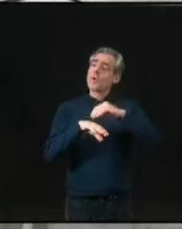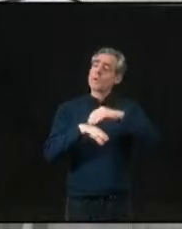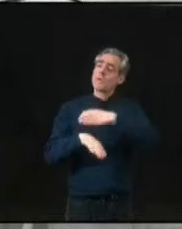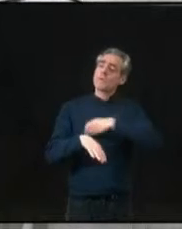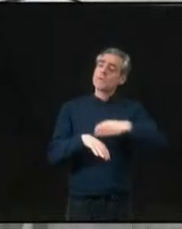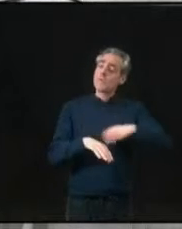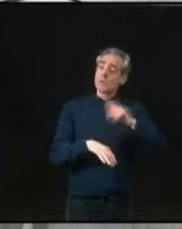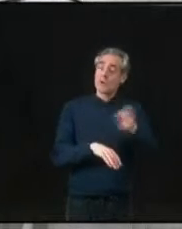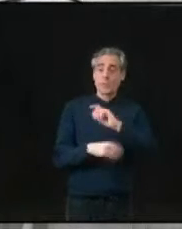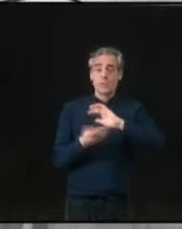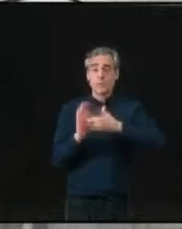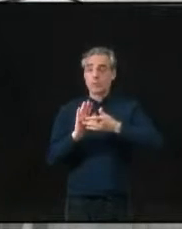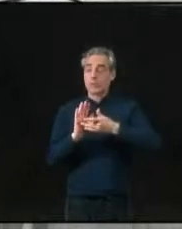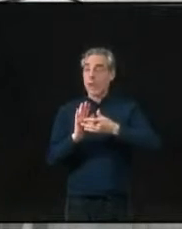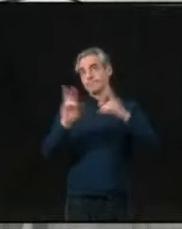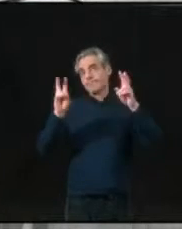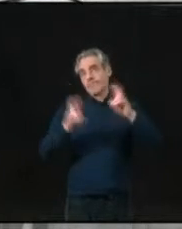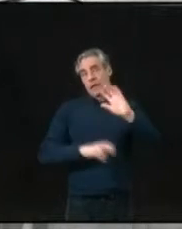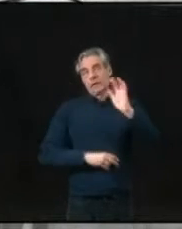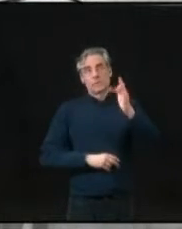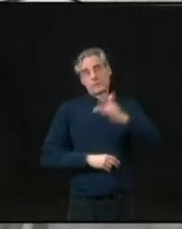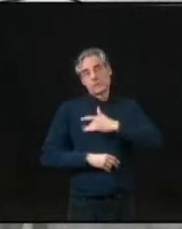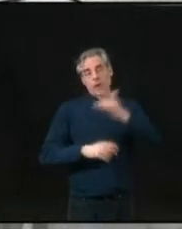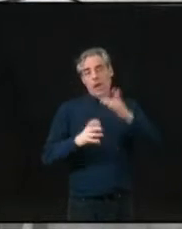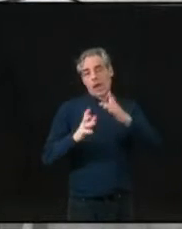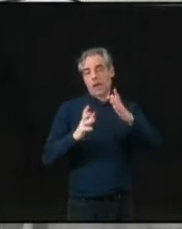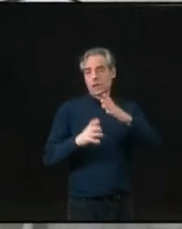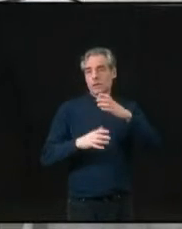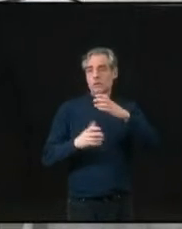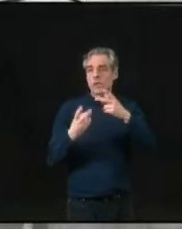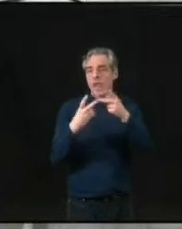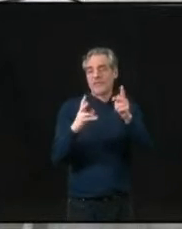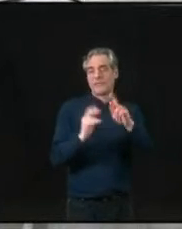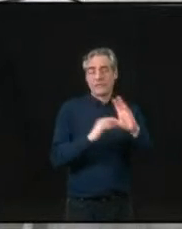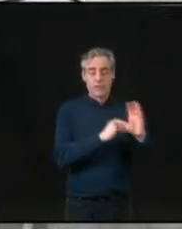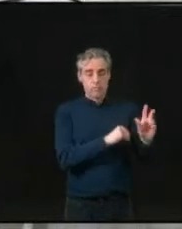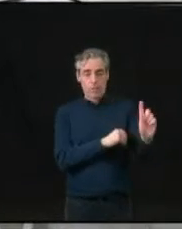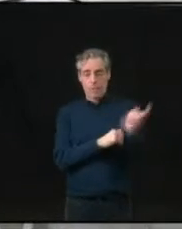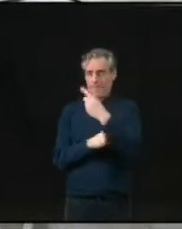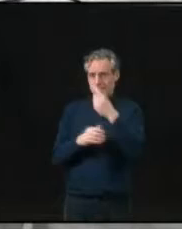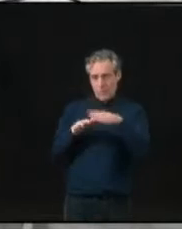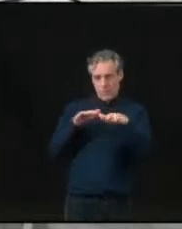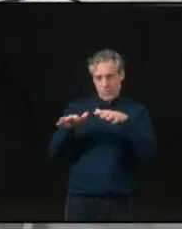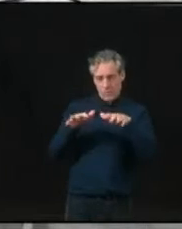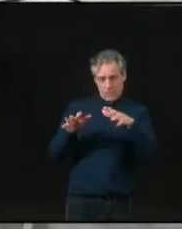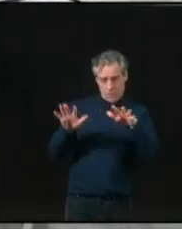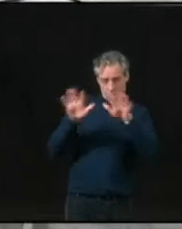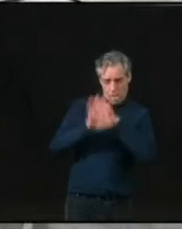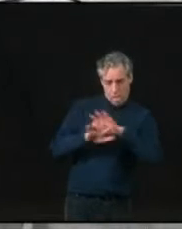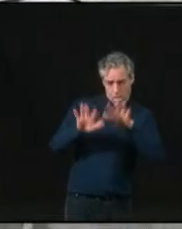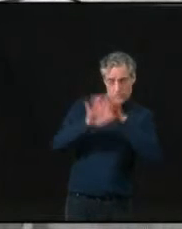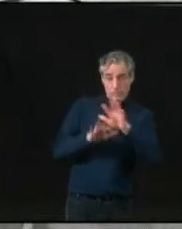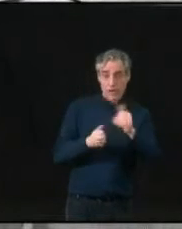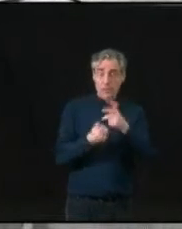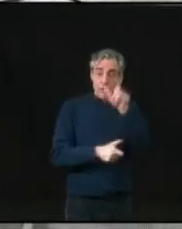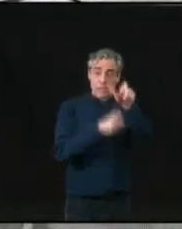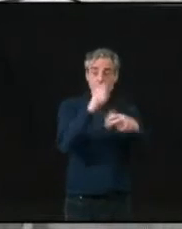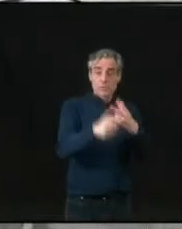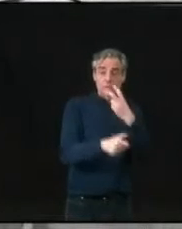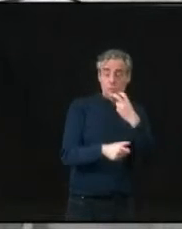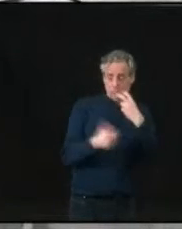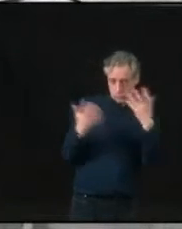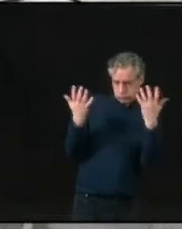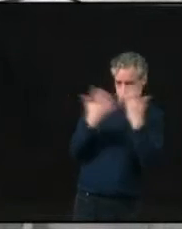est censé représenter le cœur de la démocratie représentative dans la commune. Pourtant, son fonctionnement est opaque pour nombre de citoyennes et